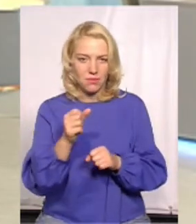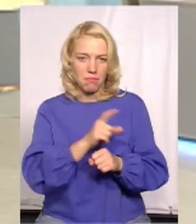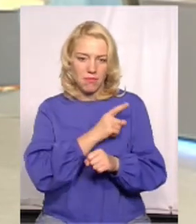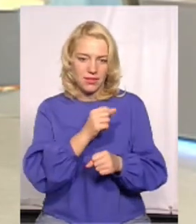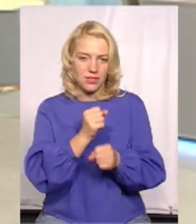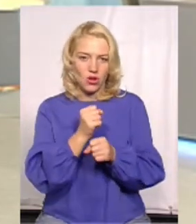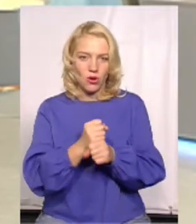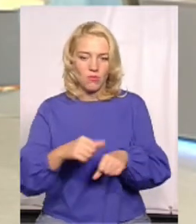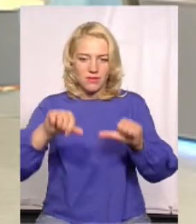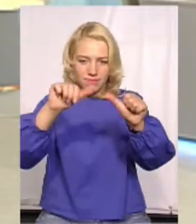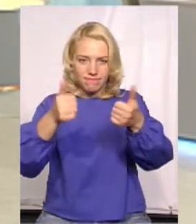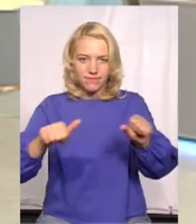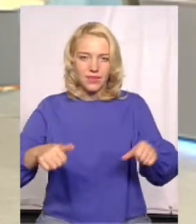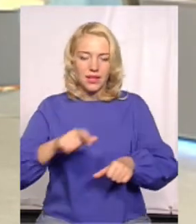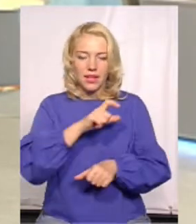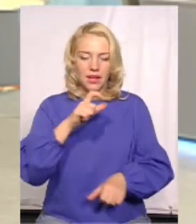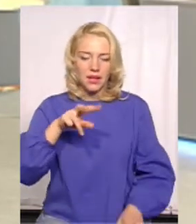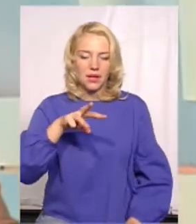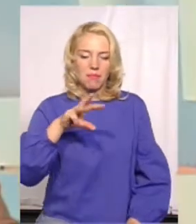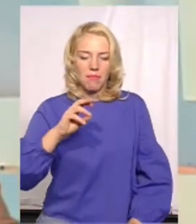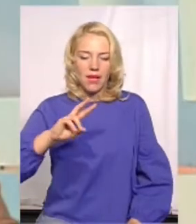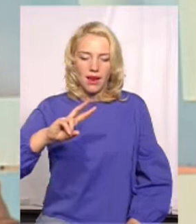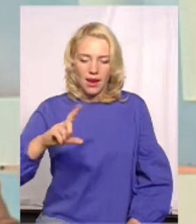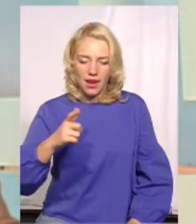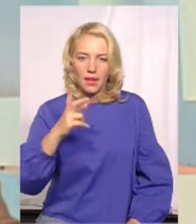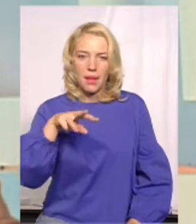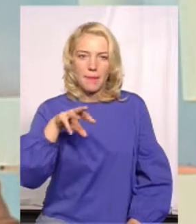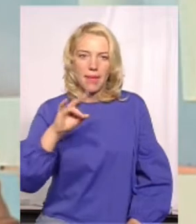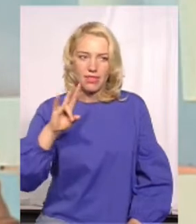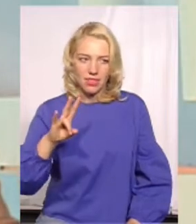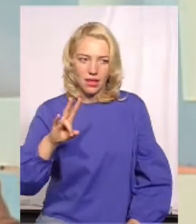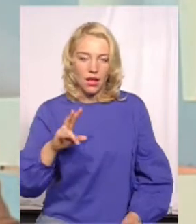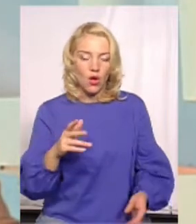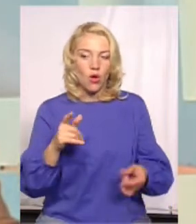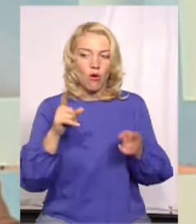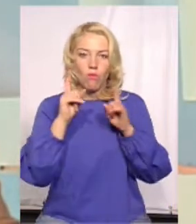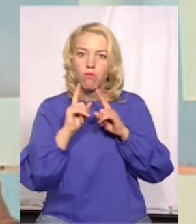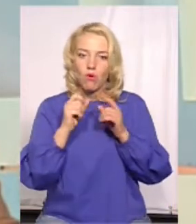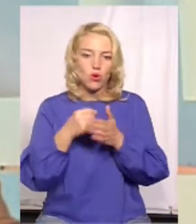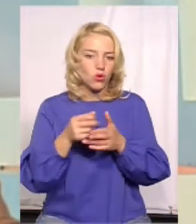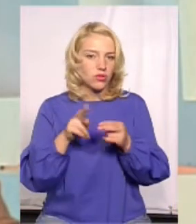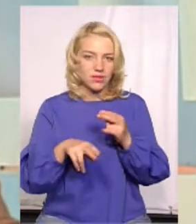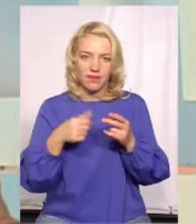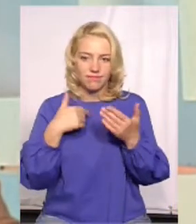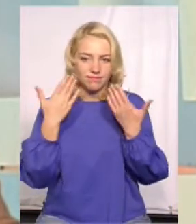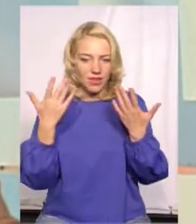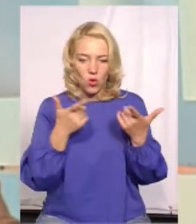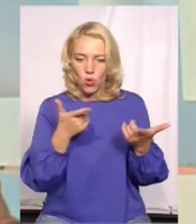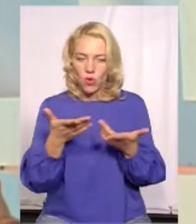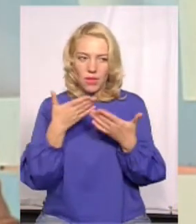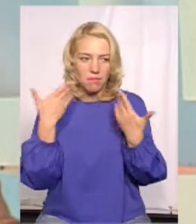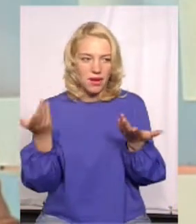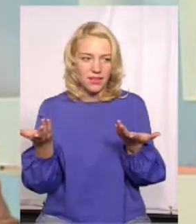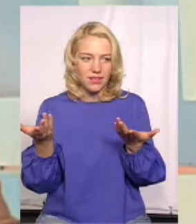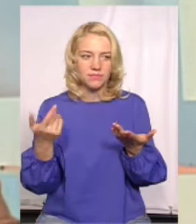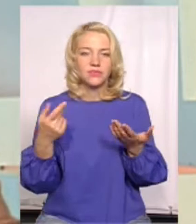Але, от я точно не знаю, чи там до кінця щось неможливо, поки вони не готові, аж настільки важливу постать Хмельницького